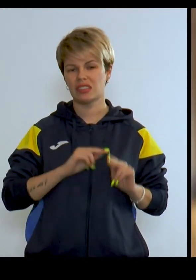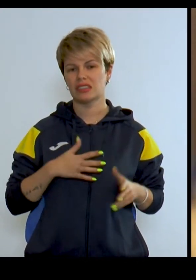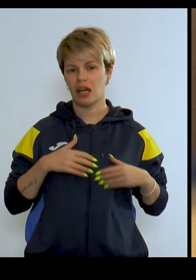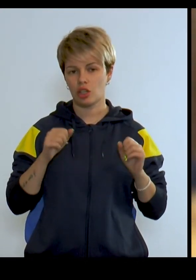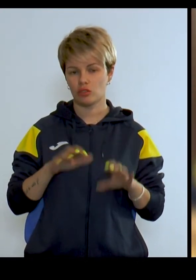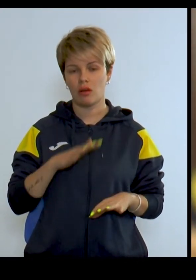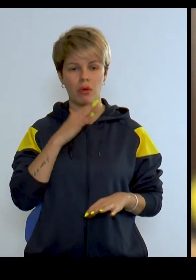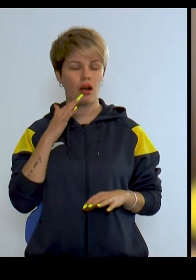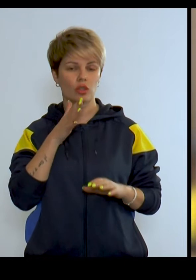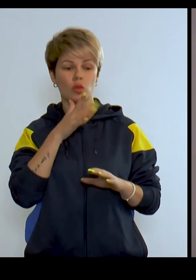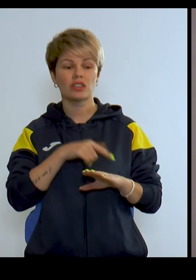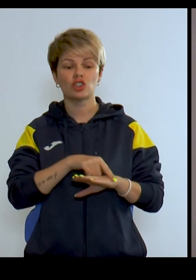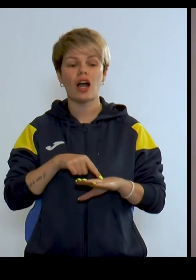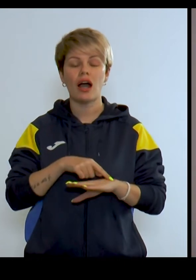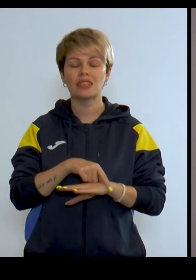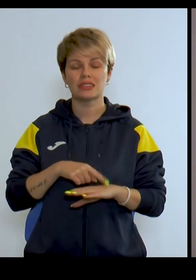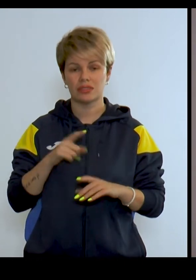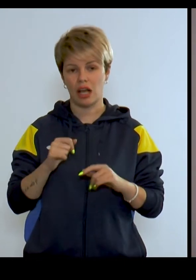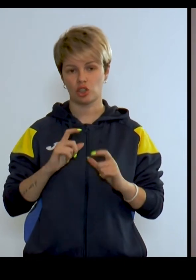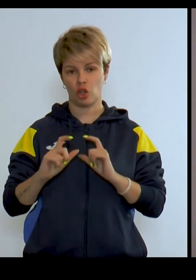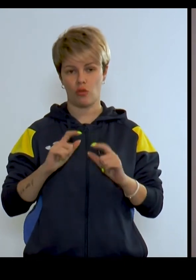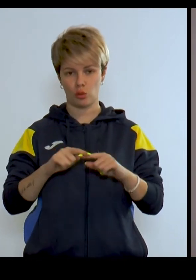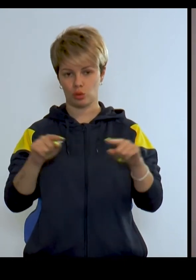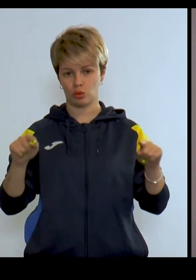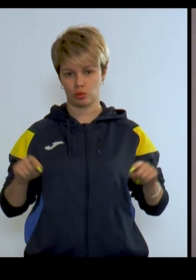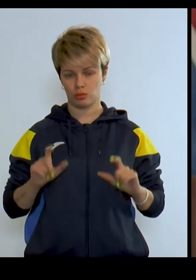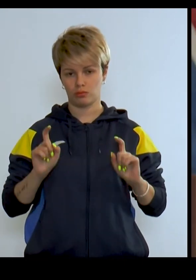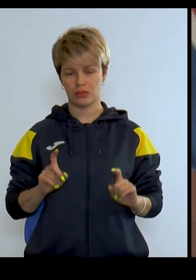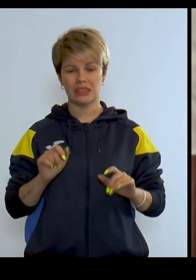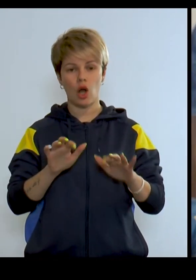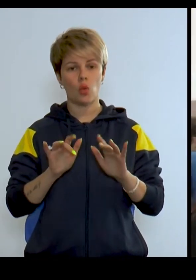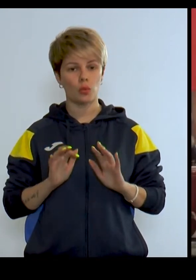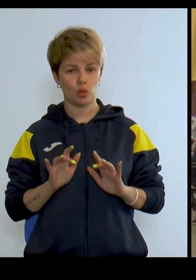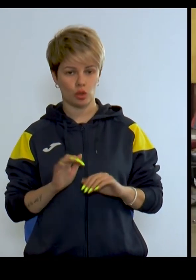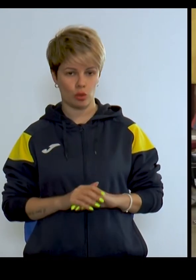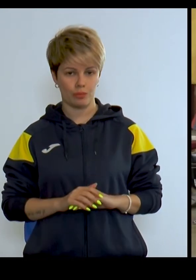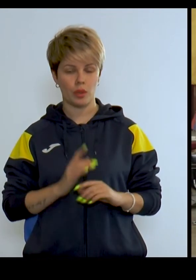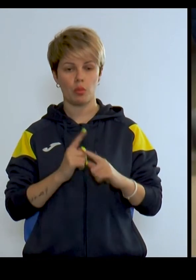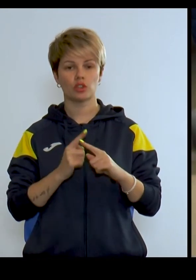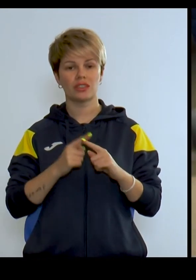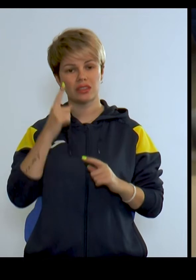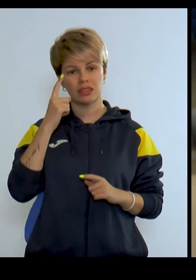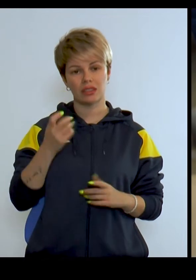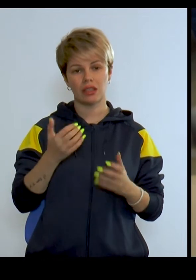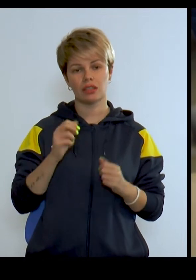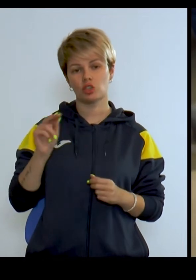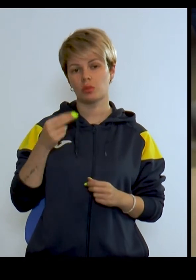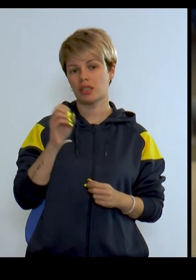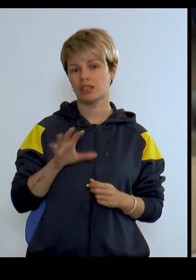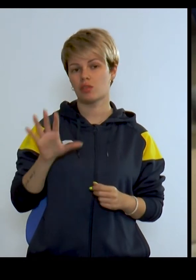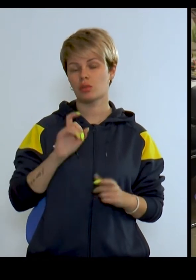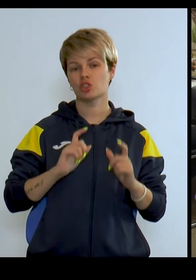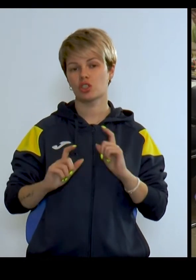виснажлива. Багато часів за шахівницею, за комп'ютером. Позитивний сигнал ми отримали на